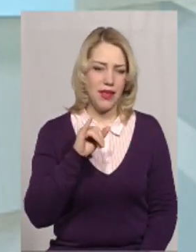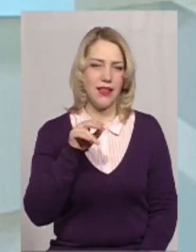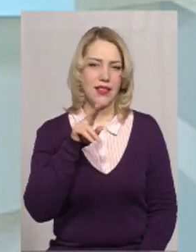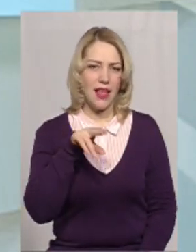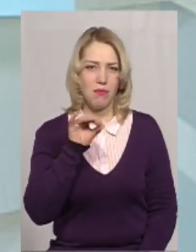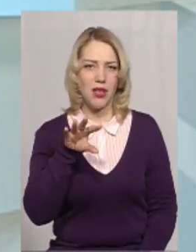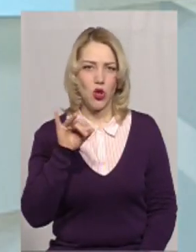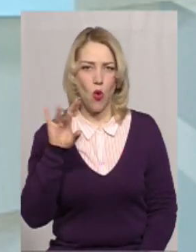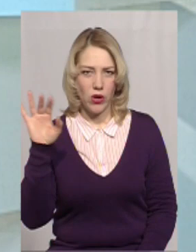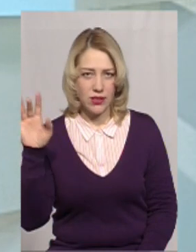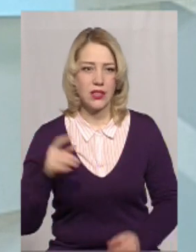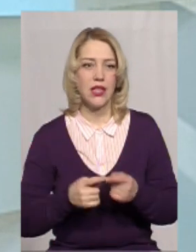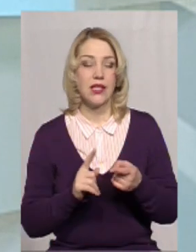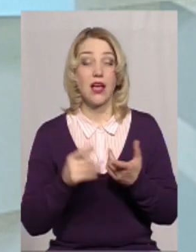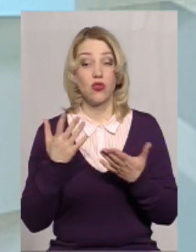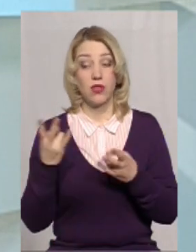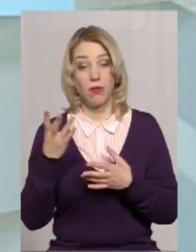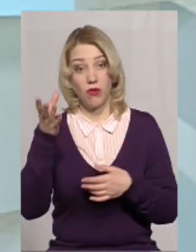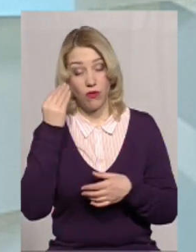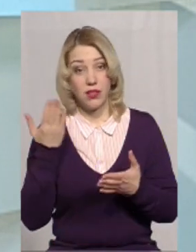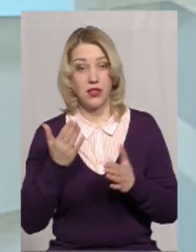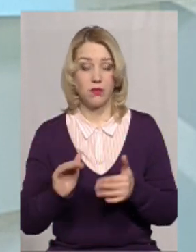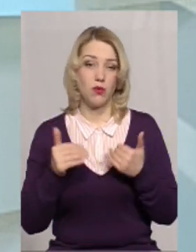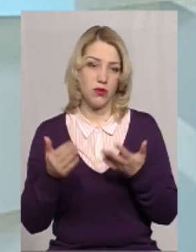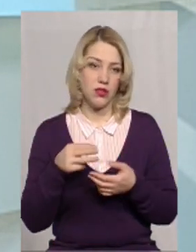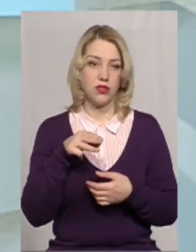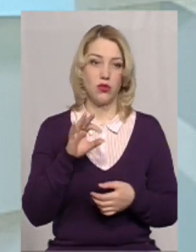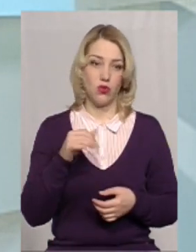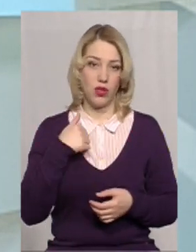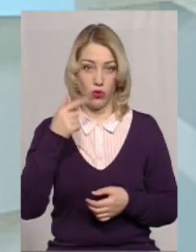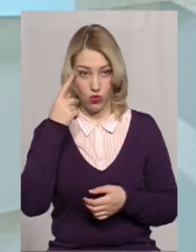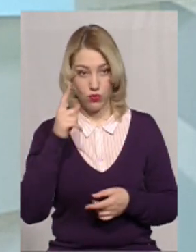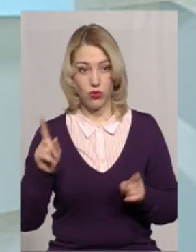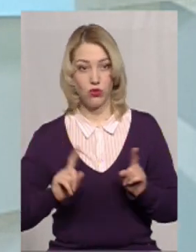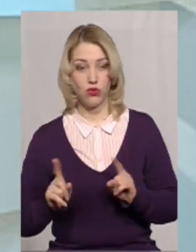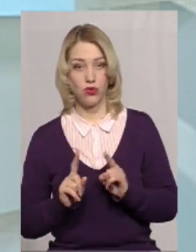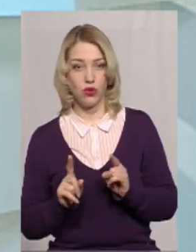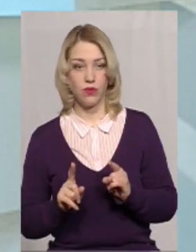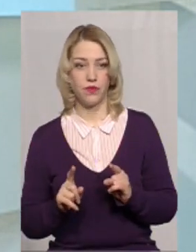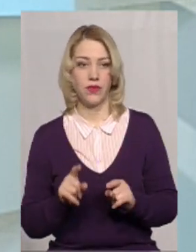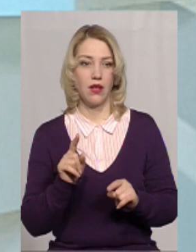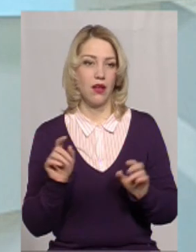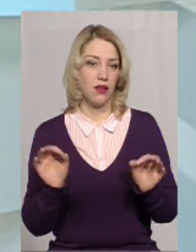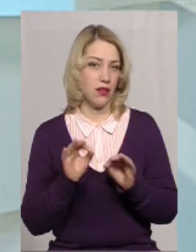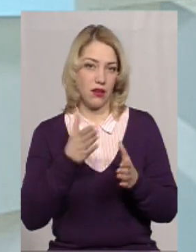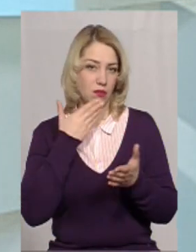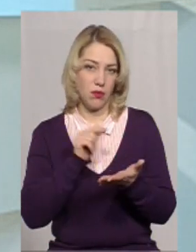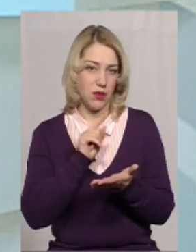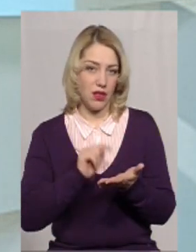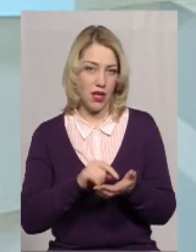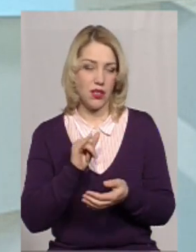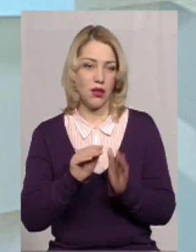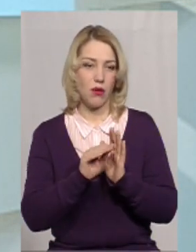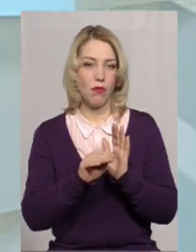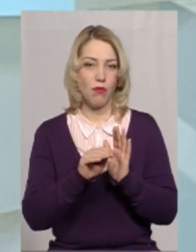буде потрібно врахувати ще якісь пропозиції, то, я думаю, що ніяких немає питань. Ну, і